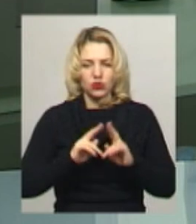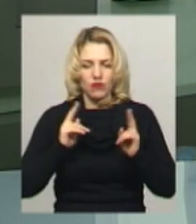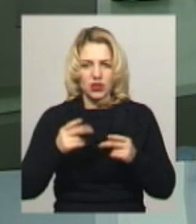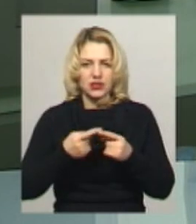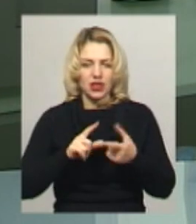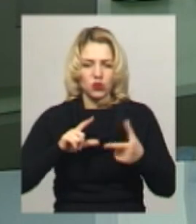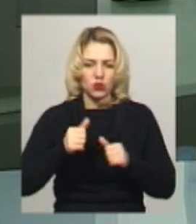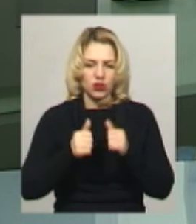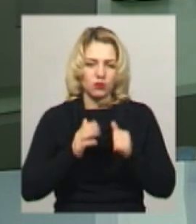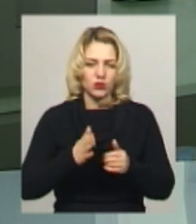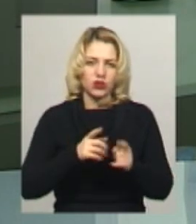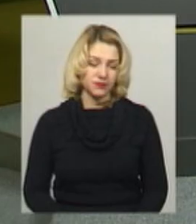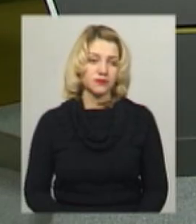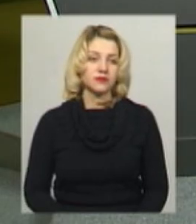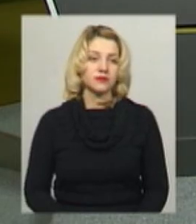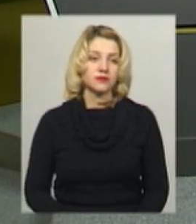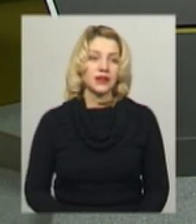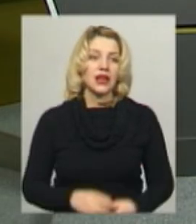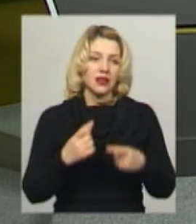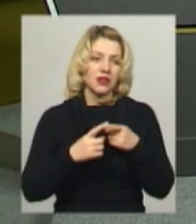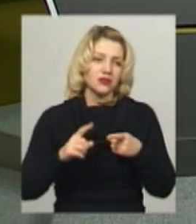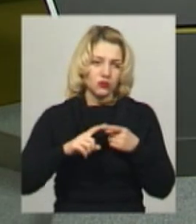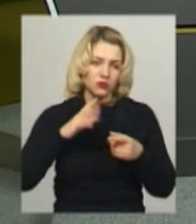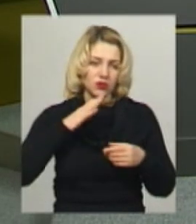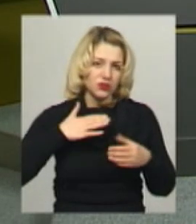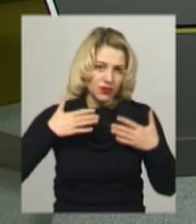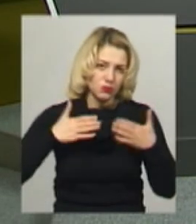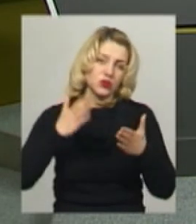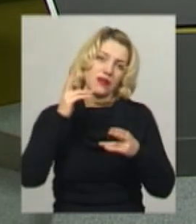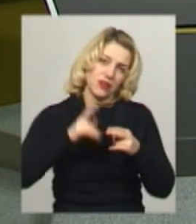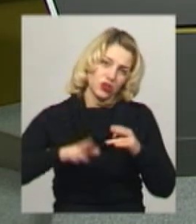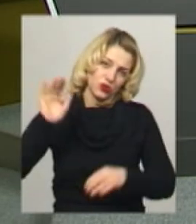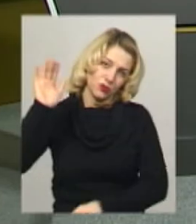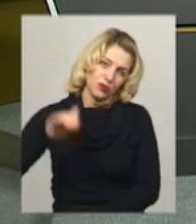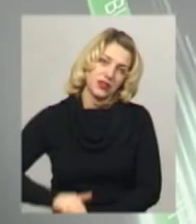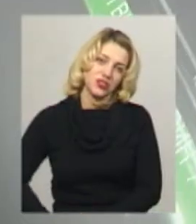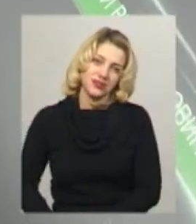триватиме до початку березня. На цьому наш випуск завершено. До побачення.